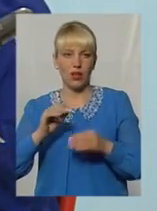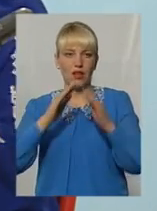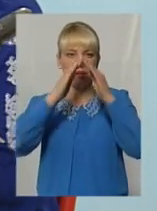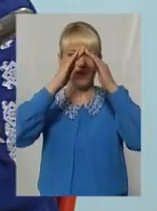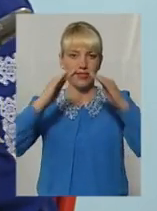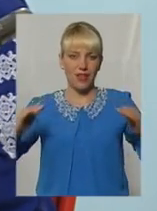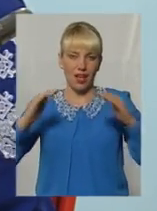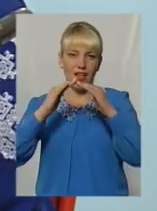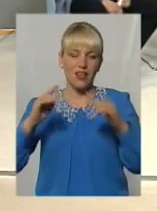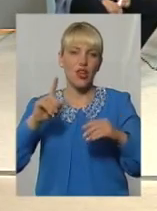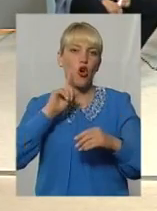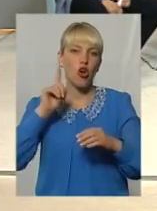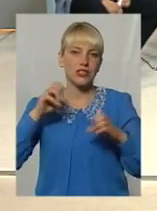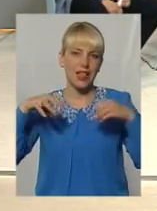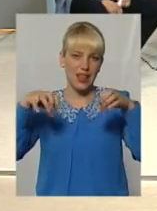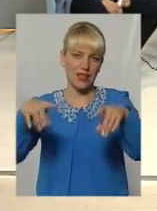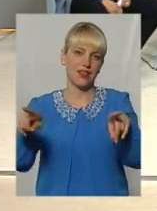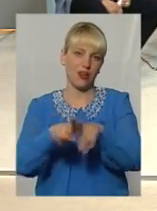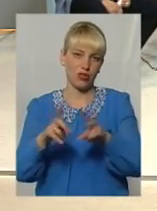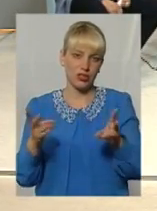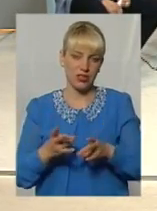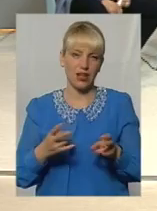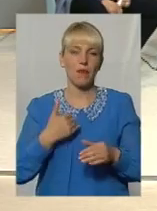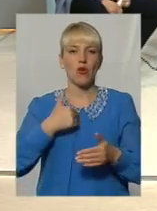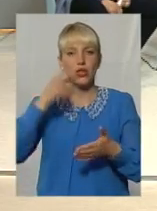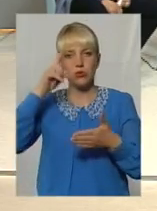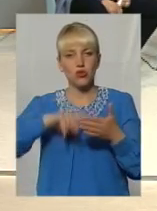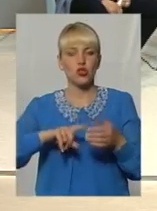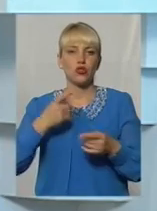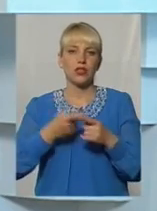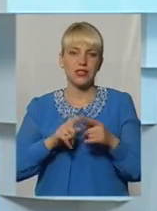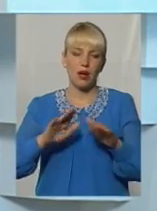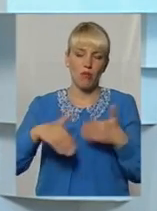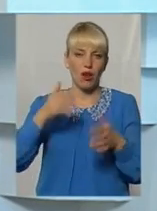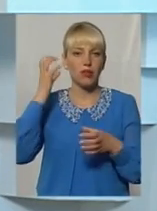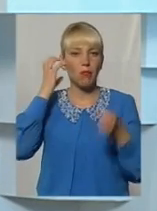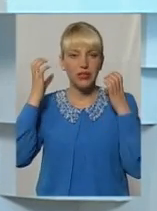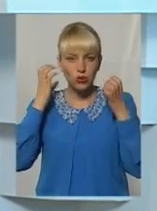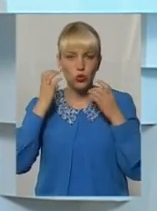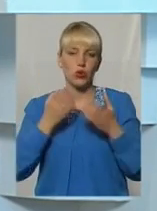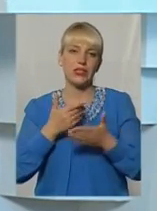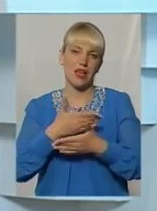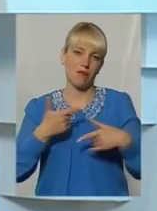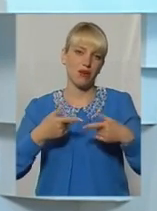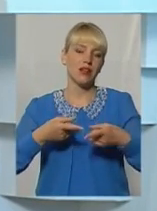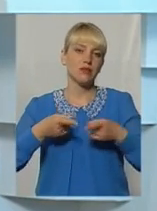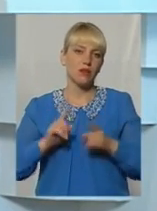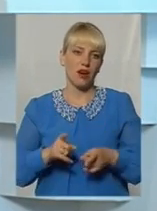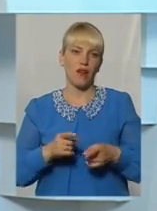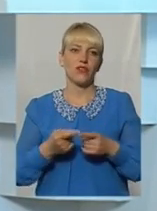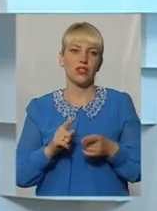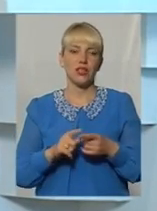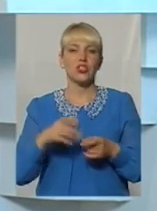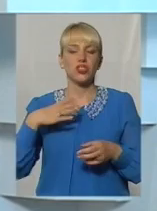озеленення і так далі. Що ж, хочеться сподіватися, що до порад прислухаються. Ми справді доживемо до того